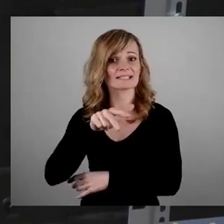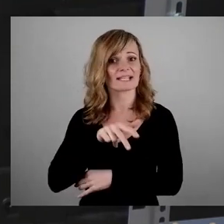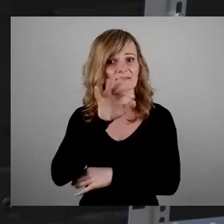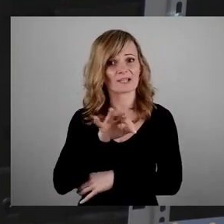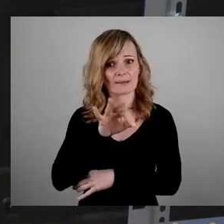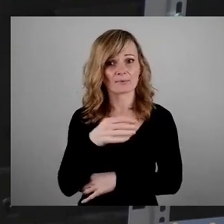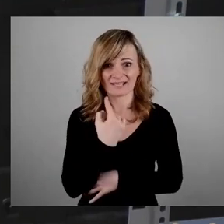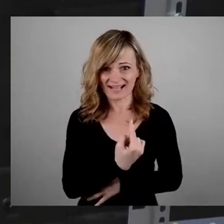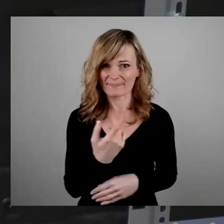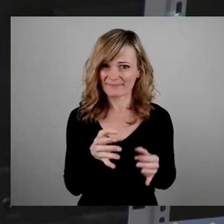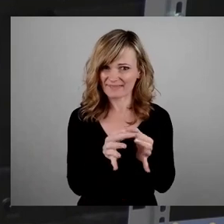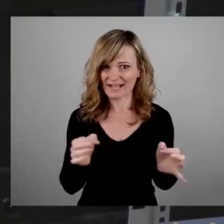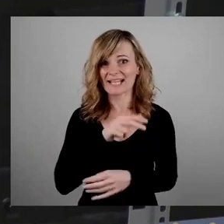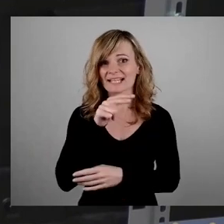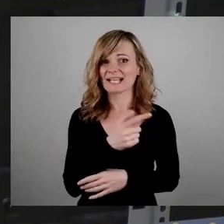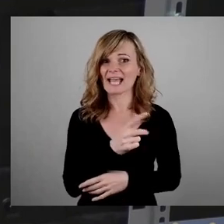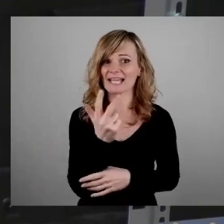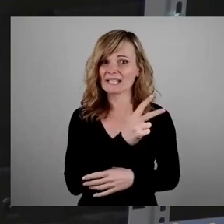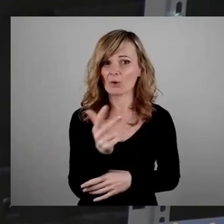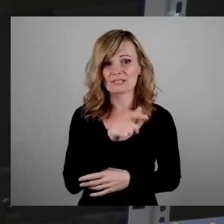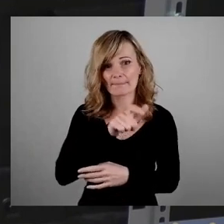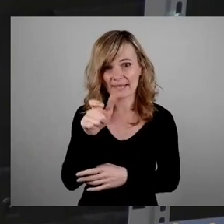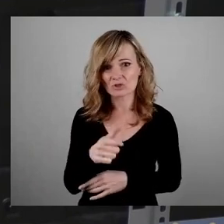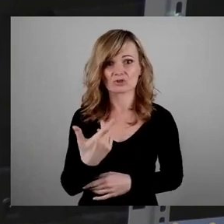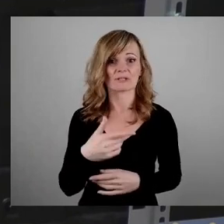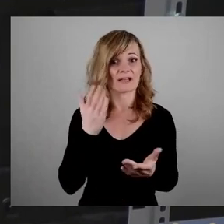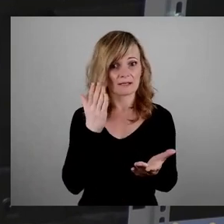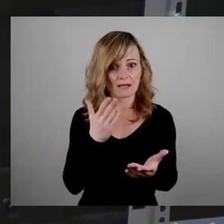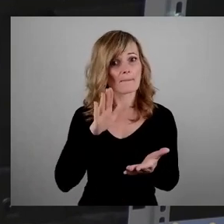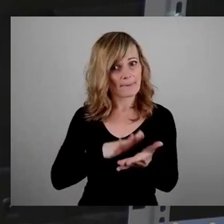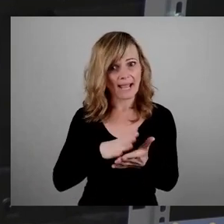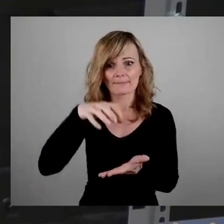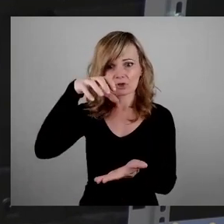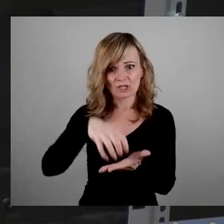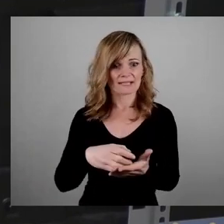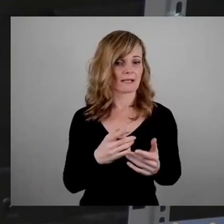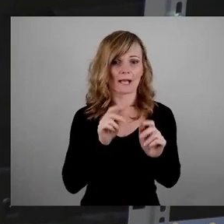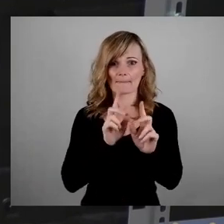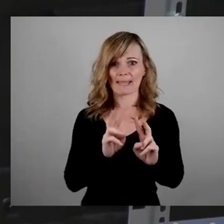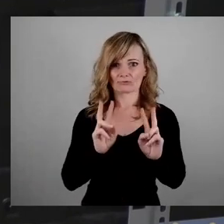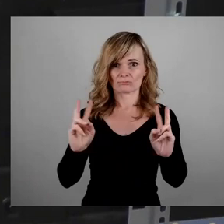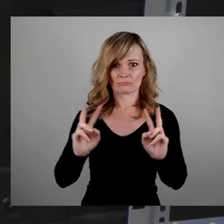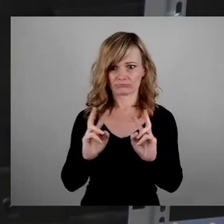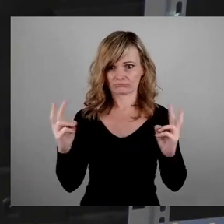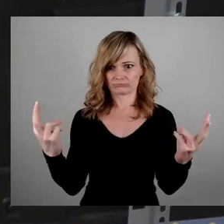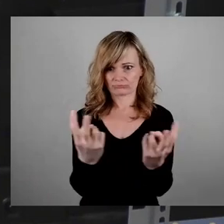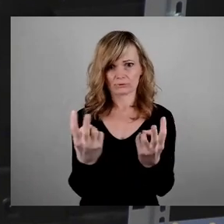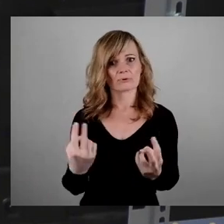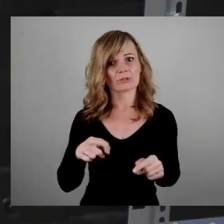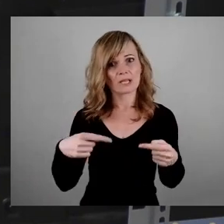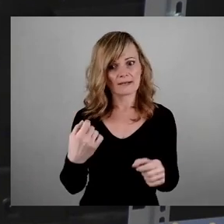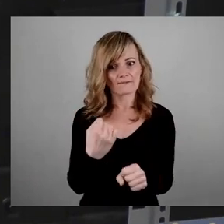nach der Menschenkette in der Stadt geblieben, weil sie dieses Gedenken so nicht gut heißen. Wir unterstützen